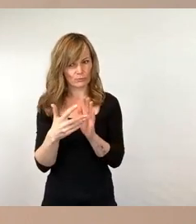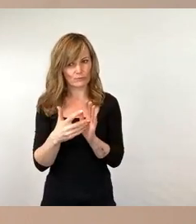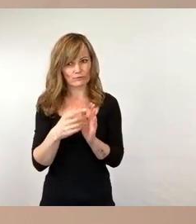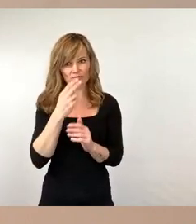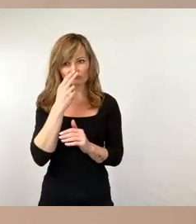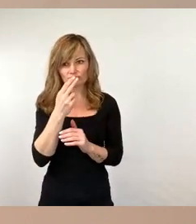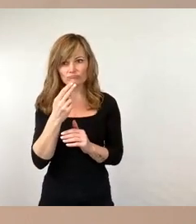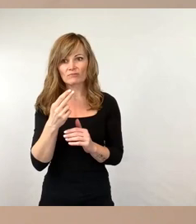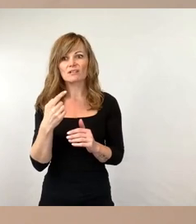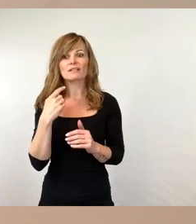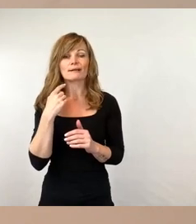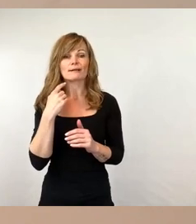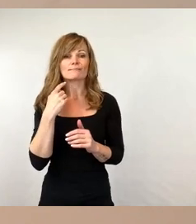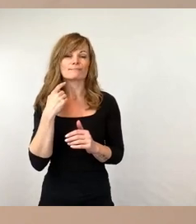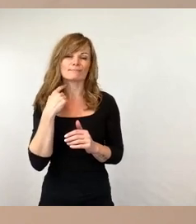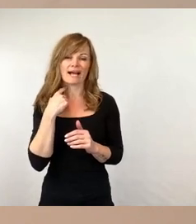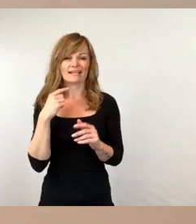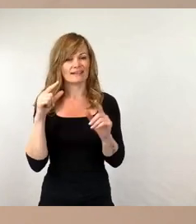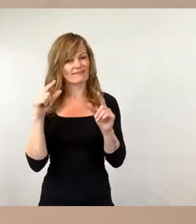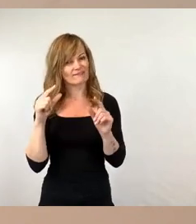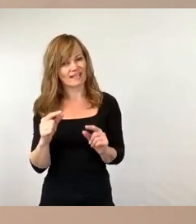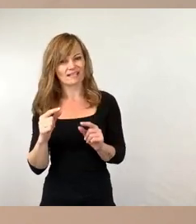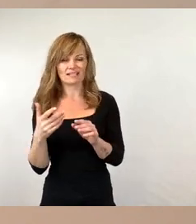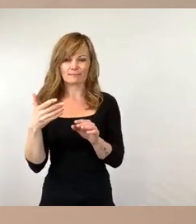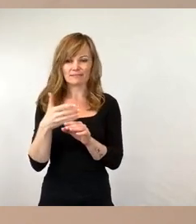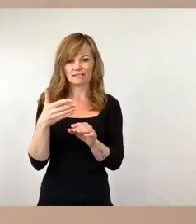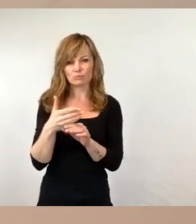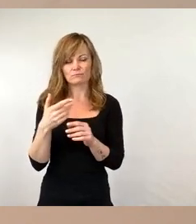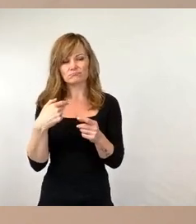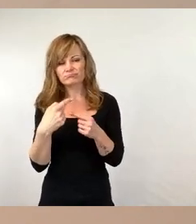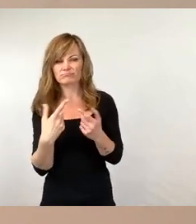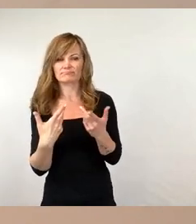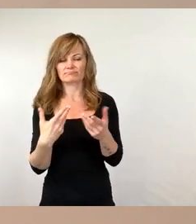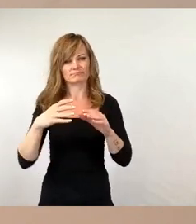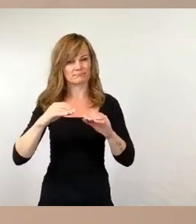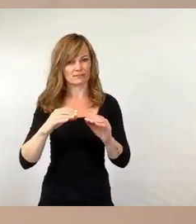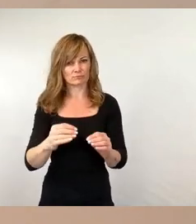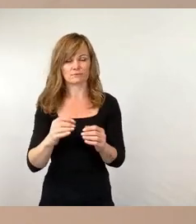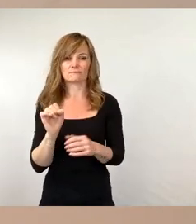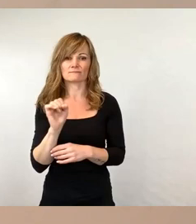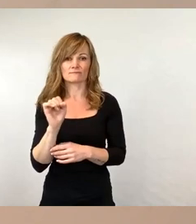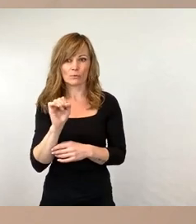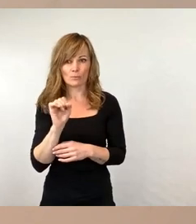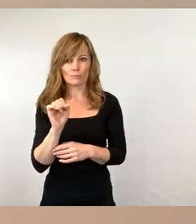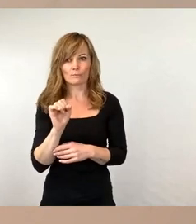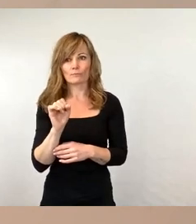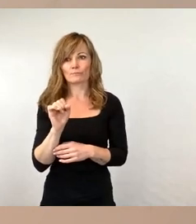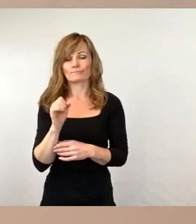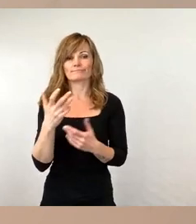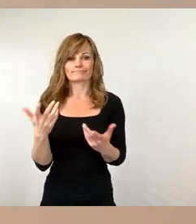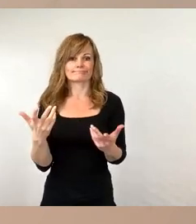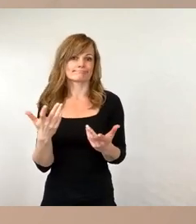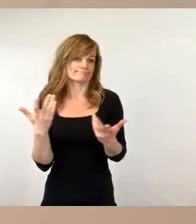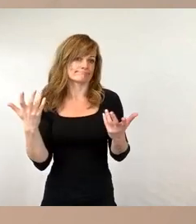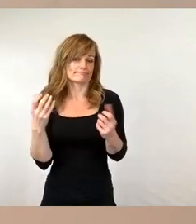wenig Resonanz bei den Besuchern aufgrund von fehlender Wärme zu verzeichnen war. Und ich